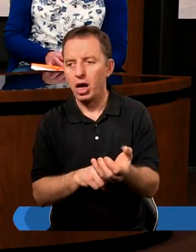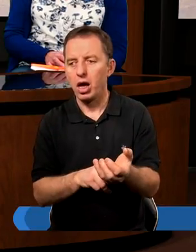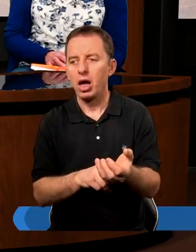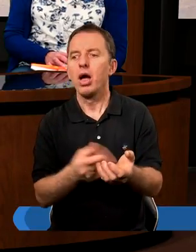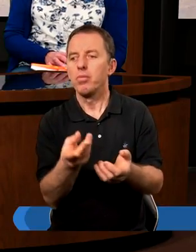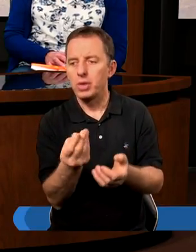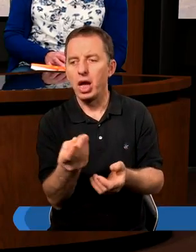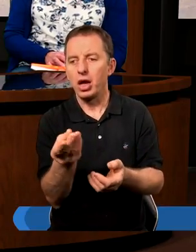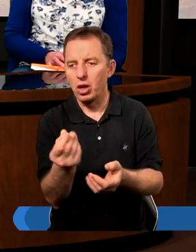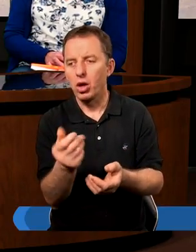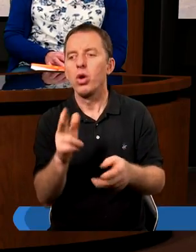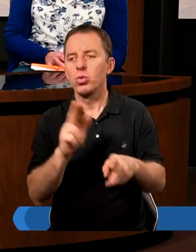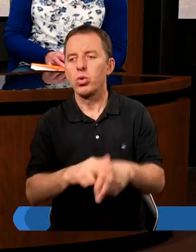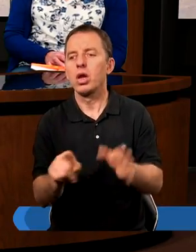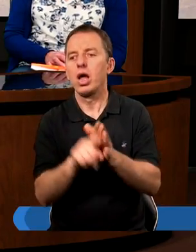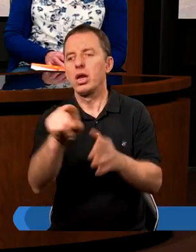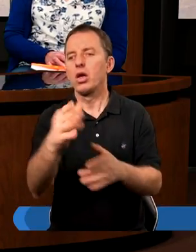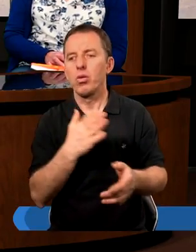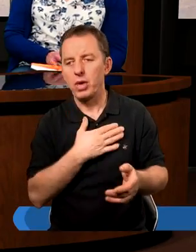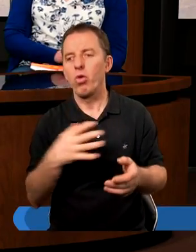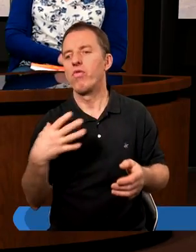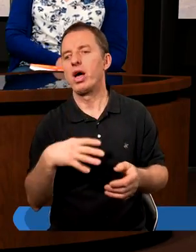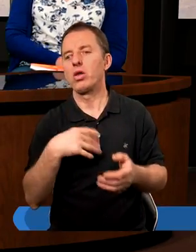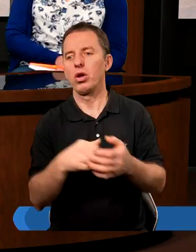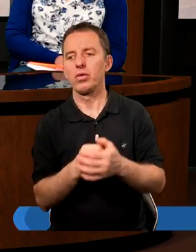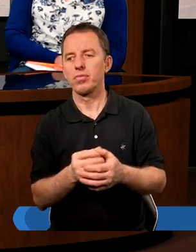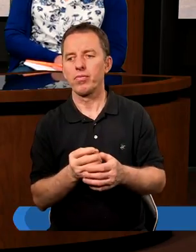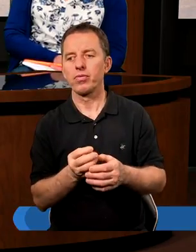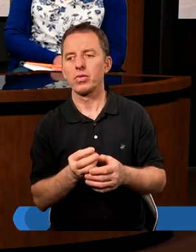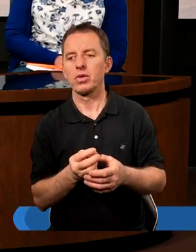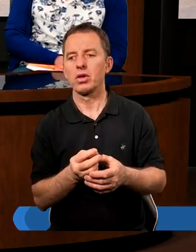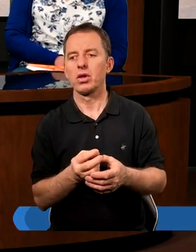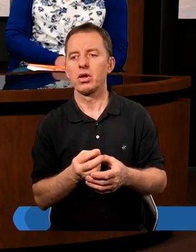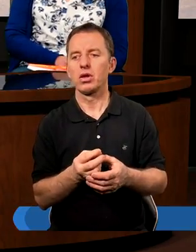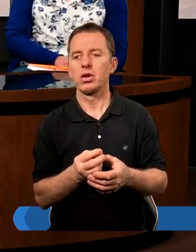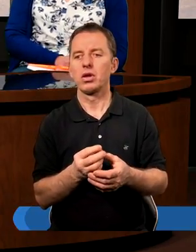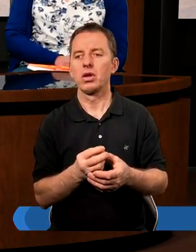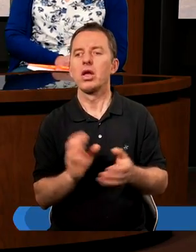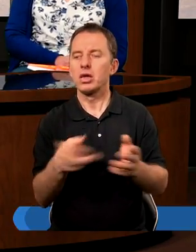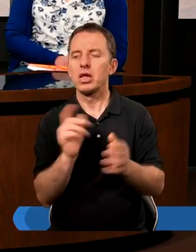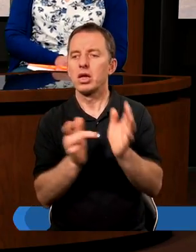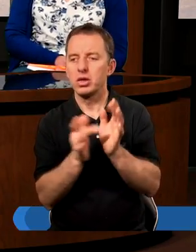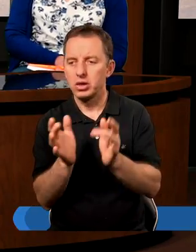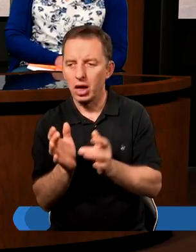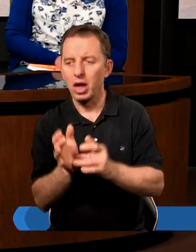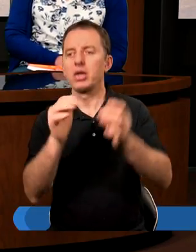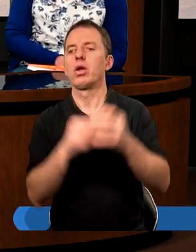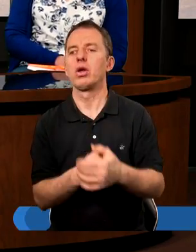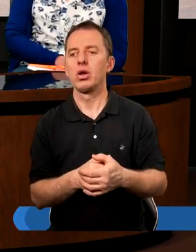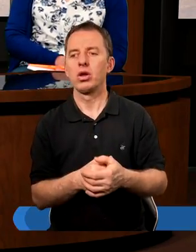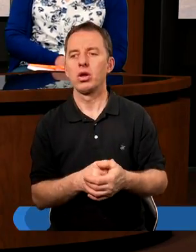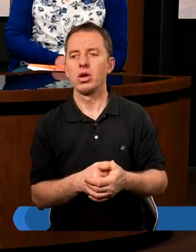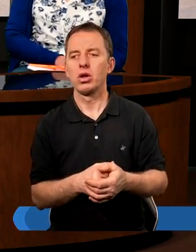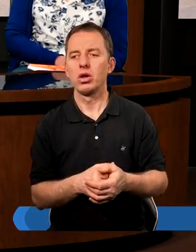na pieniądzach. To dla Niego miało prawdziwą wartość. Potem, kiedy Pan Jezus już tutaj o tym